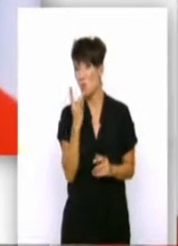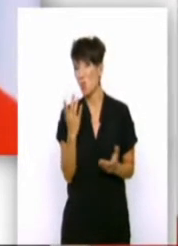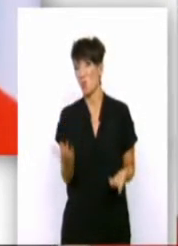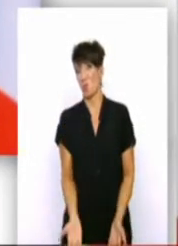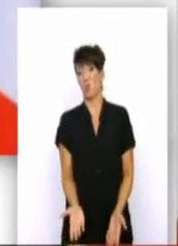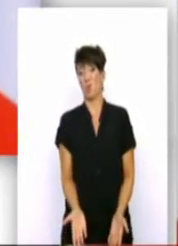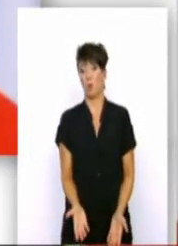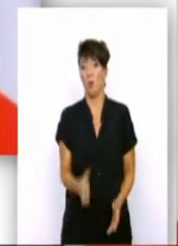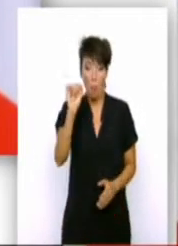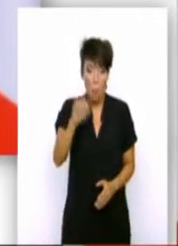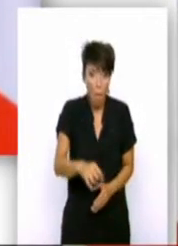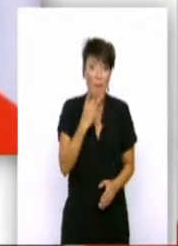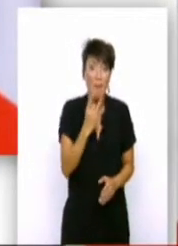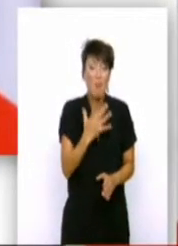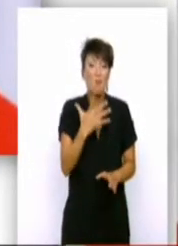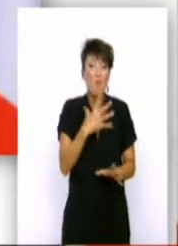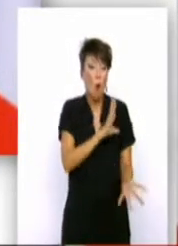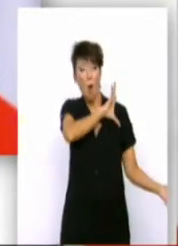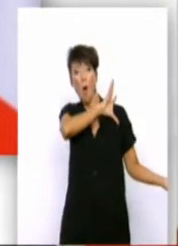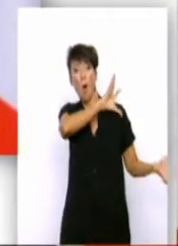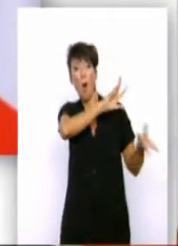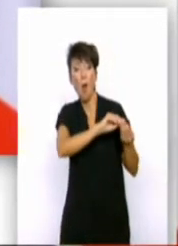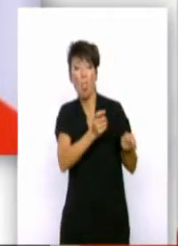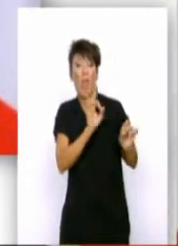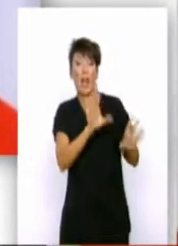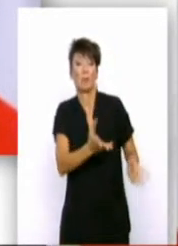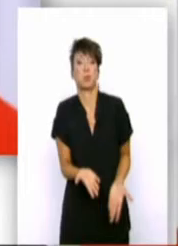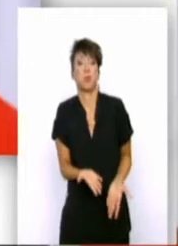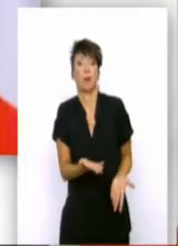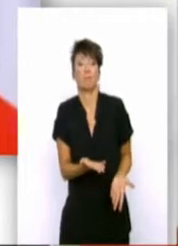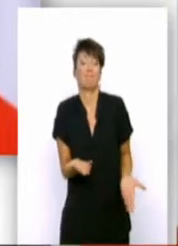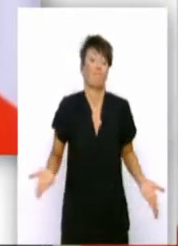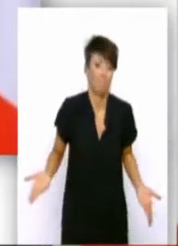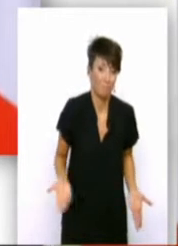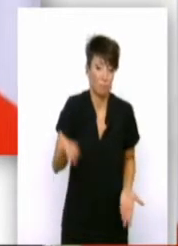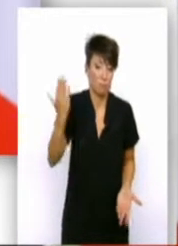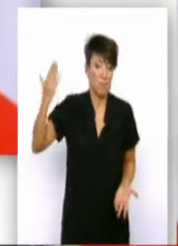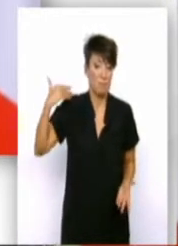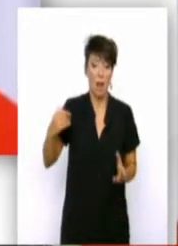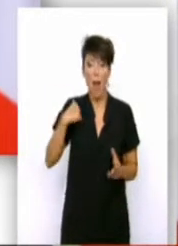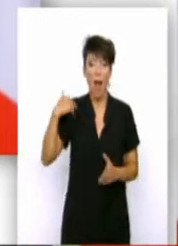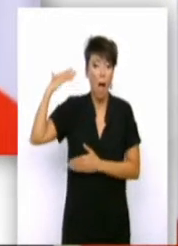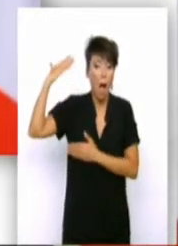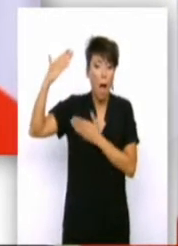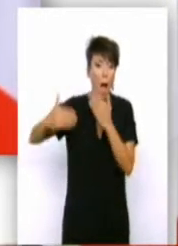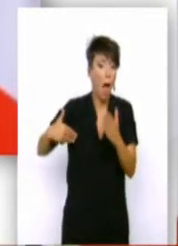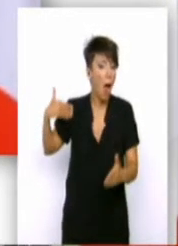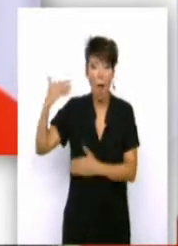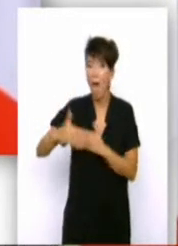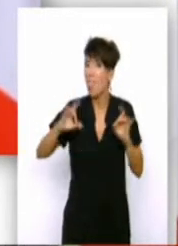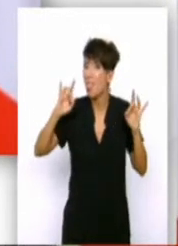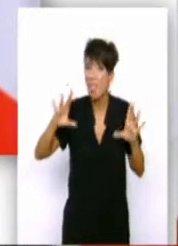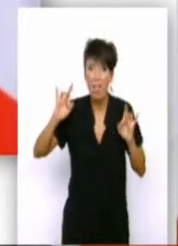dures parce qu'elles n'ont pas été faites par le passé. Mais le peuple grec, lui, a souffert. C-à qu n pas eu de réforme en Grèce pendant